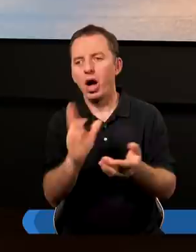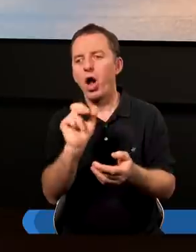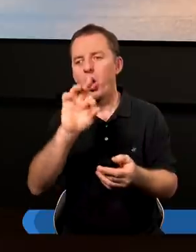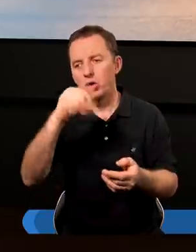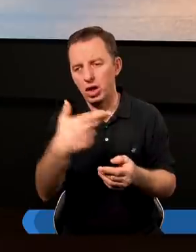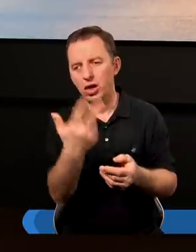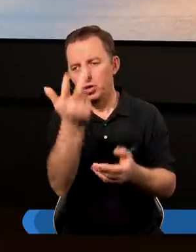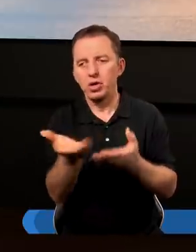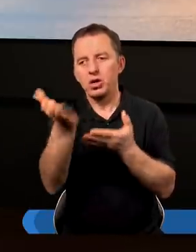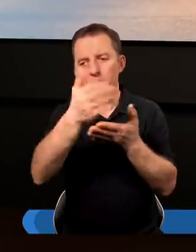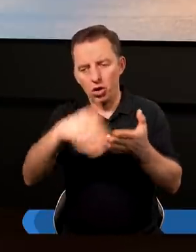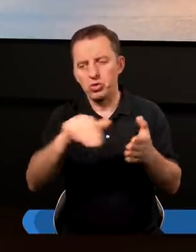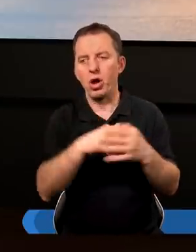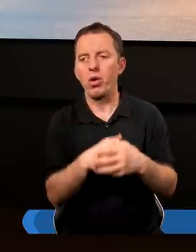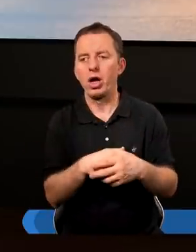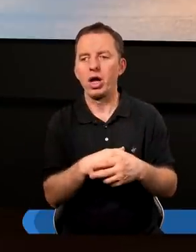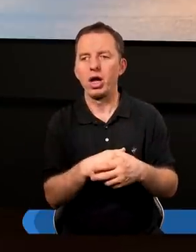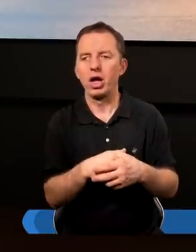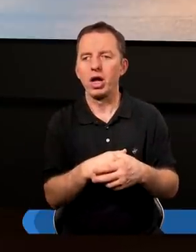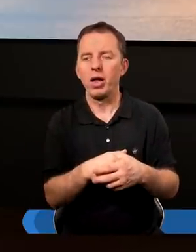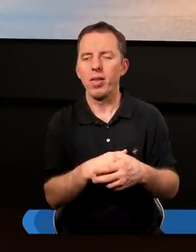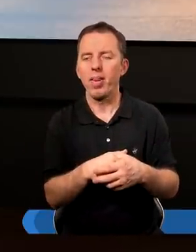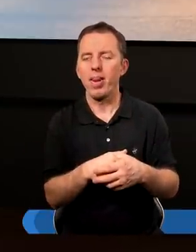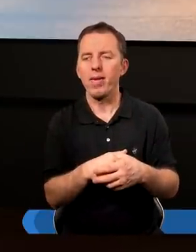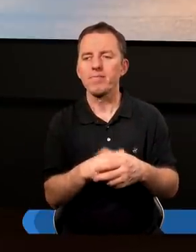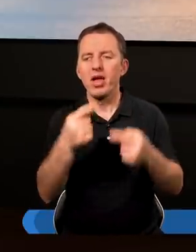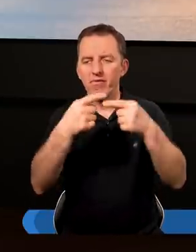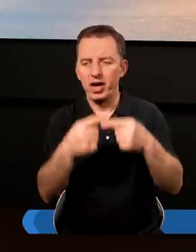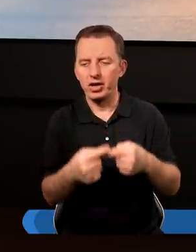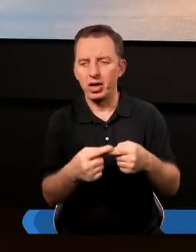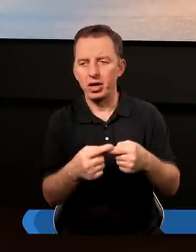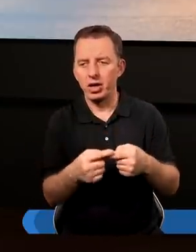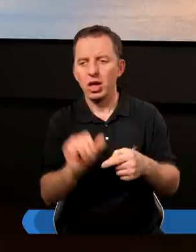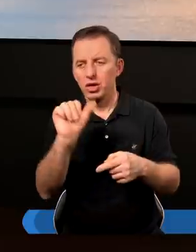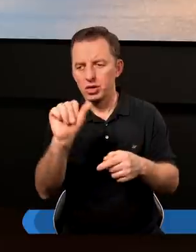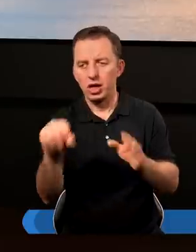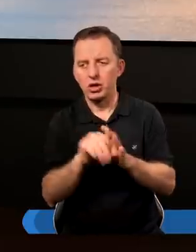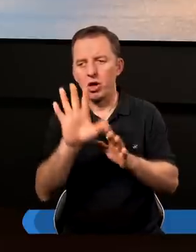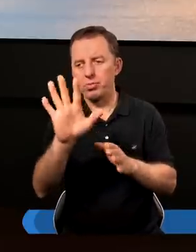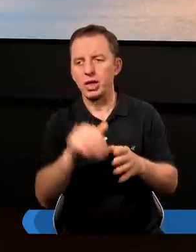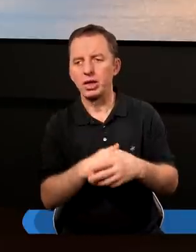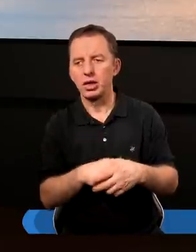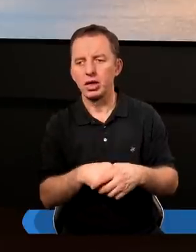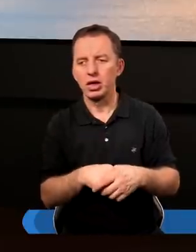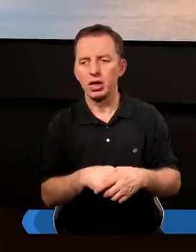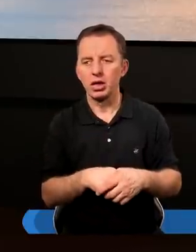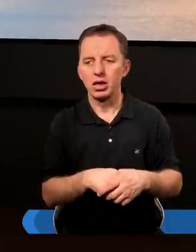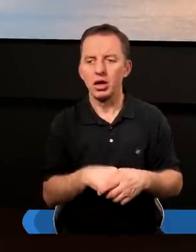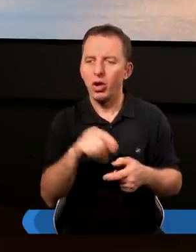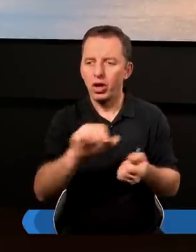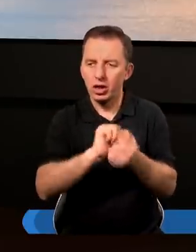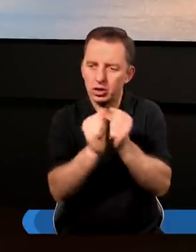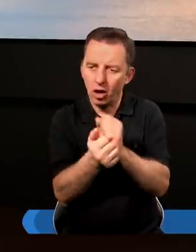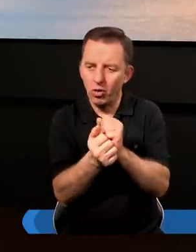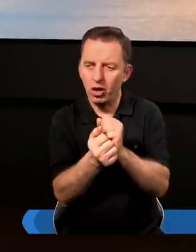list do Kolosan trzeci rozdział i wersety od jeden do pięć. One